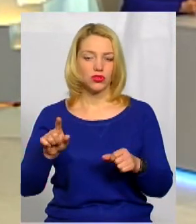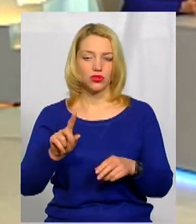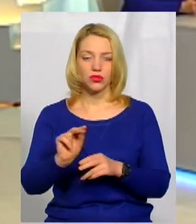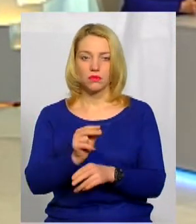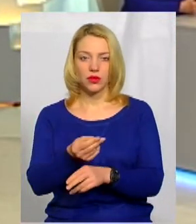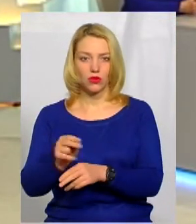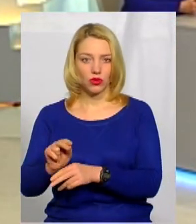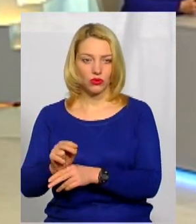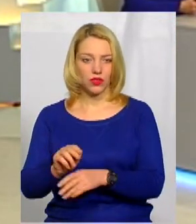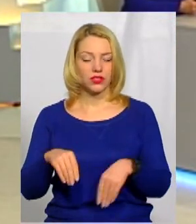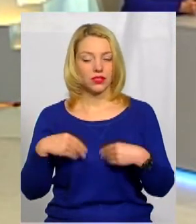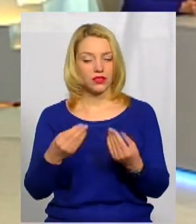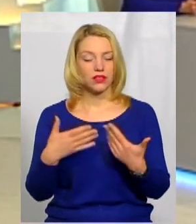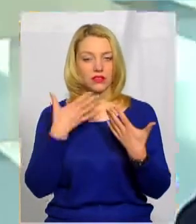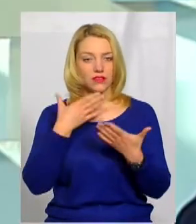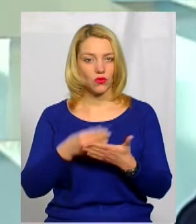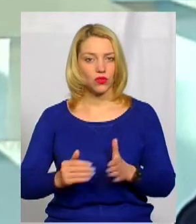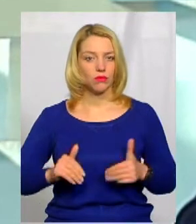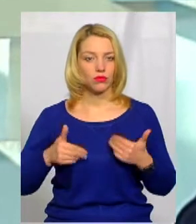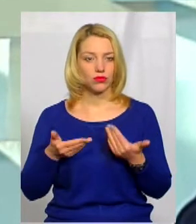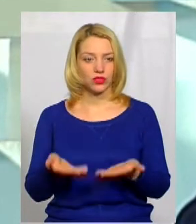підкоригувати, дати свої пропозиції,